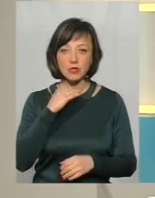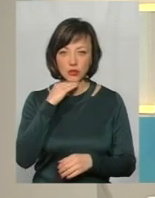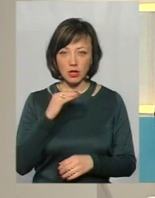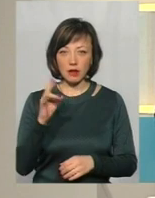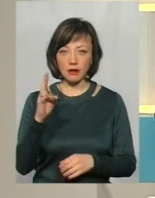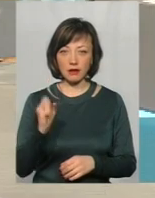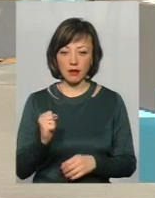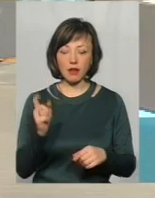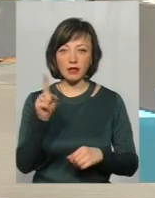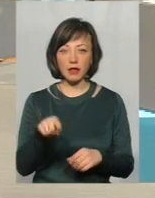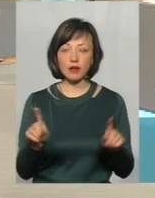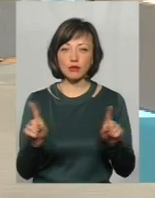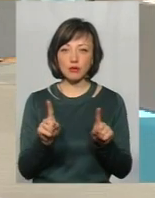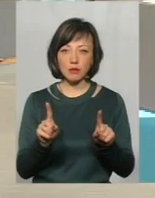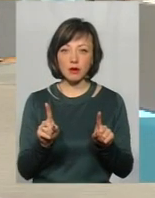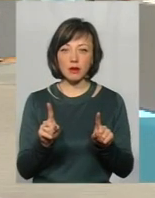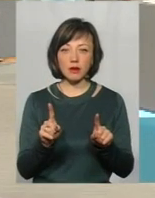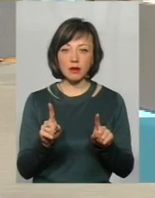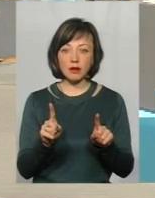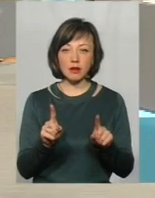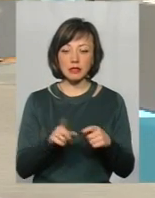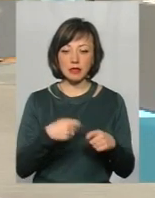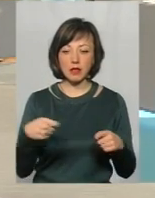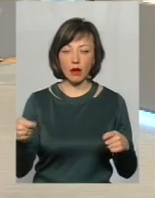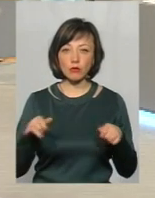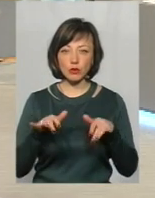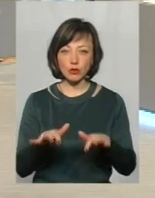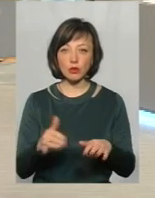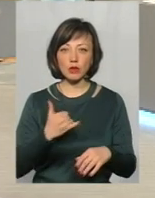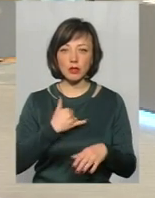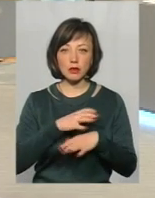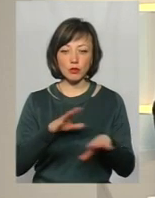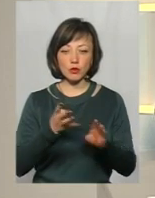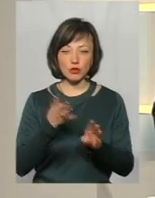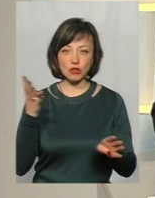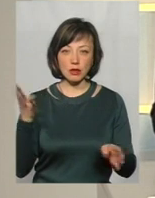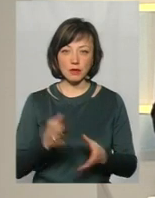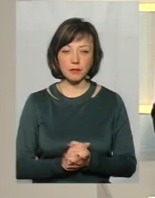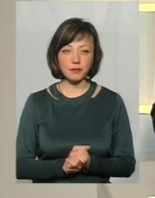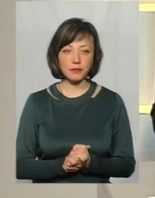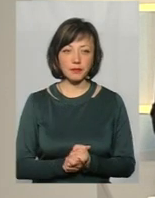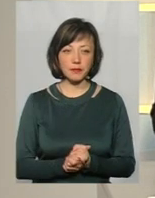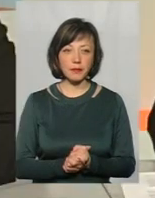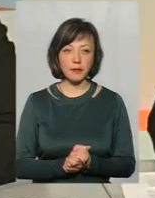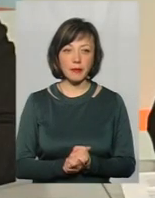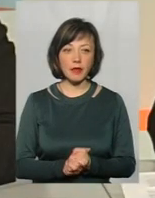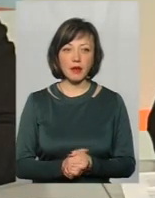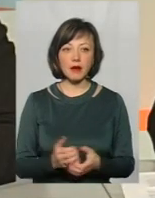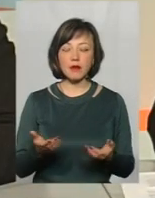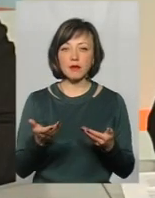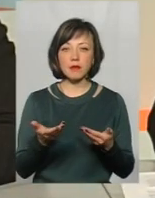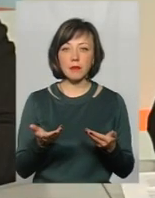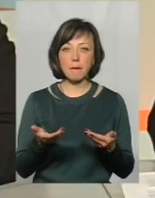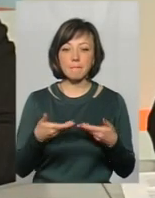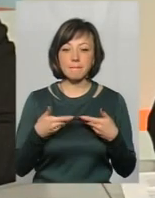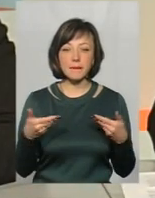на те, щоб при затягнутій процедурі нас не було черг і так? Ну, наразі ми не володіємо, як судова